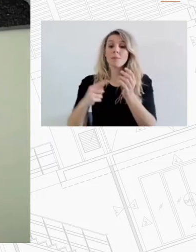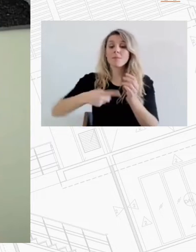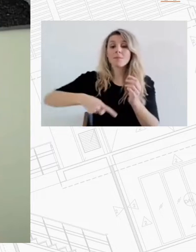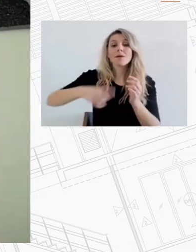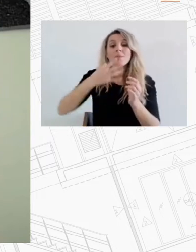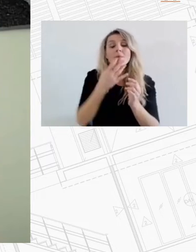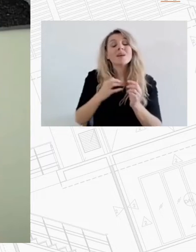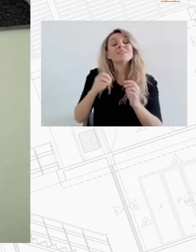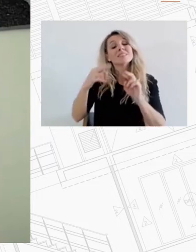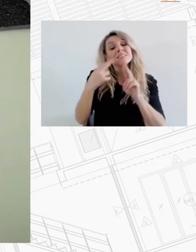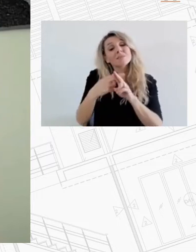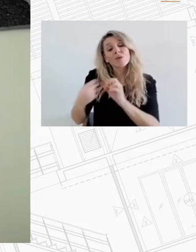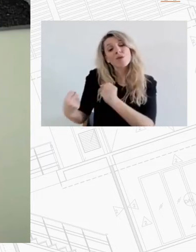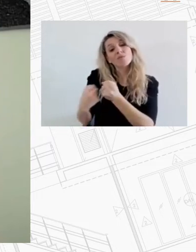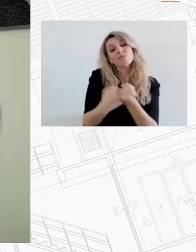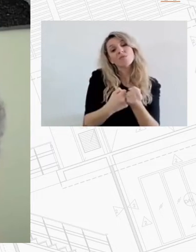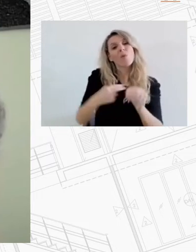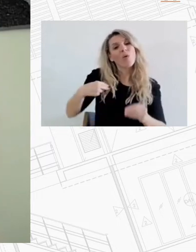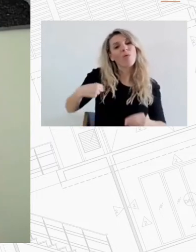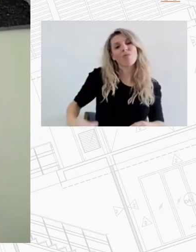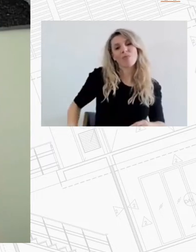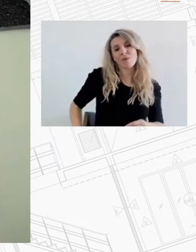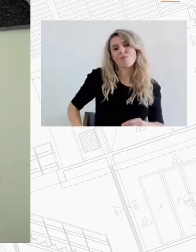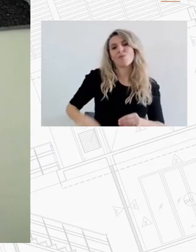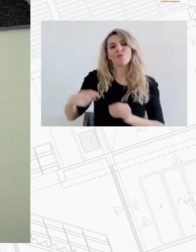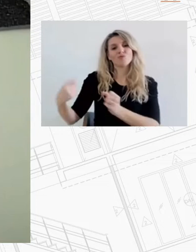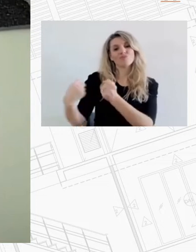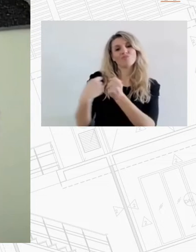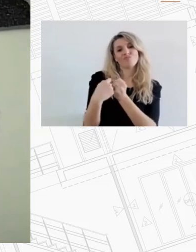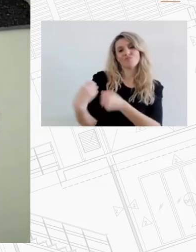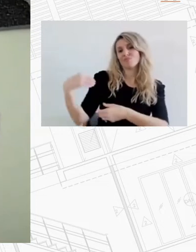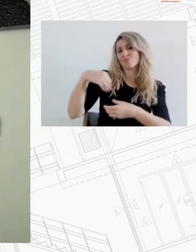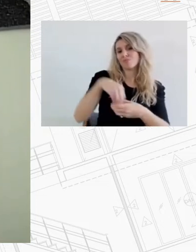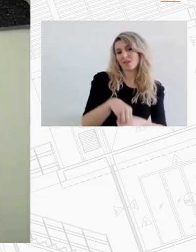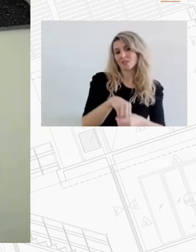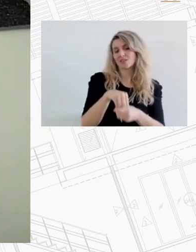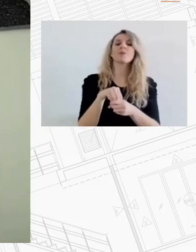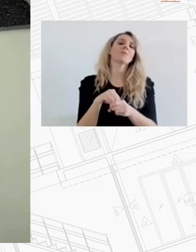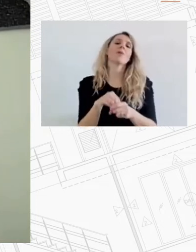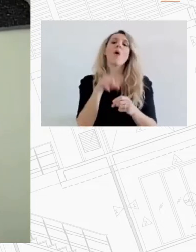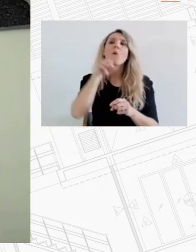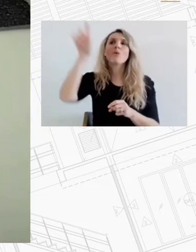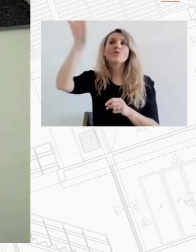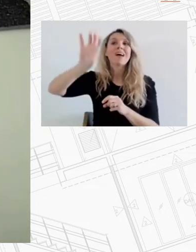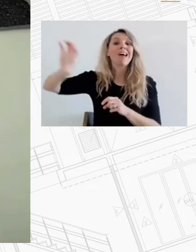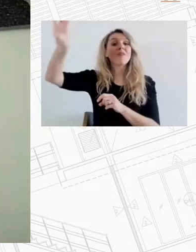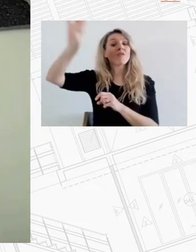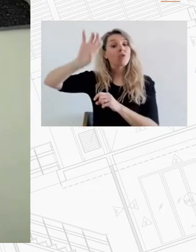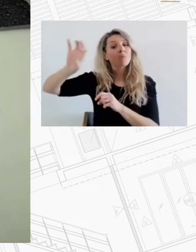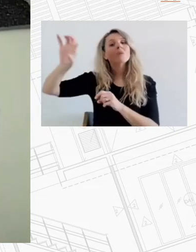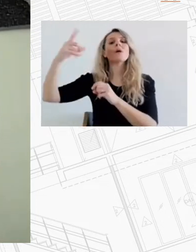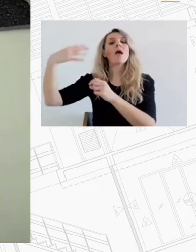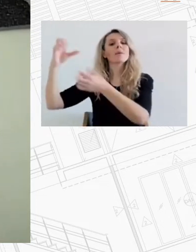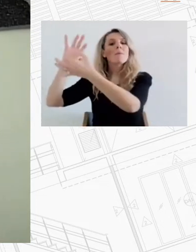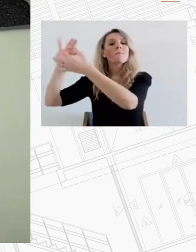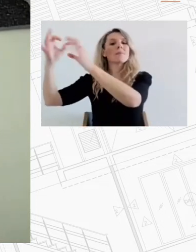και εταίρος στη διαμόρφωση και ανάπτυξη των σχετικών πολιτικών όπως συμβαίνει σε όλη την Ευρώπη να συνδιαμορφώνουν με την